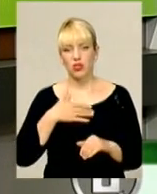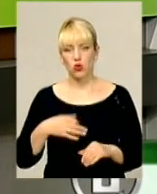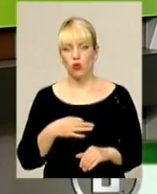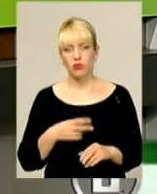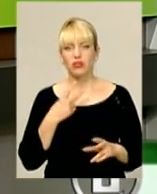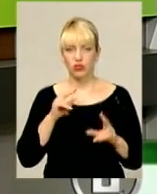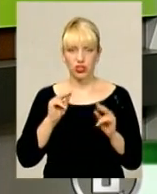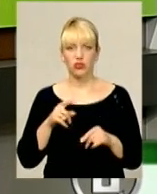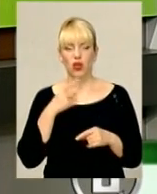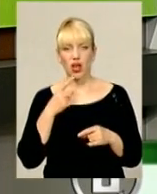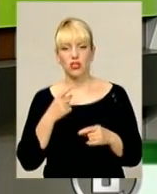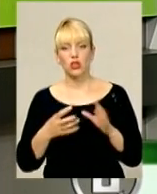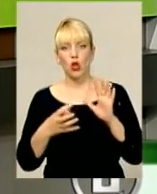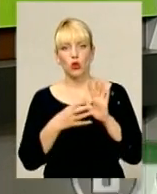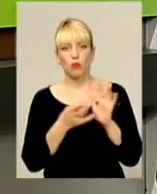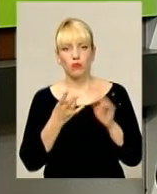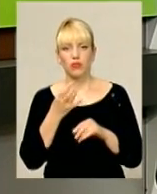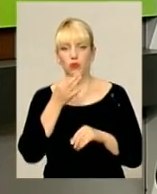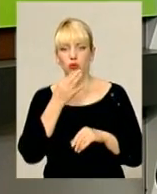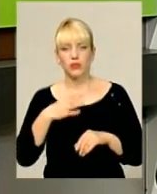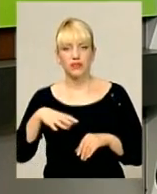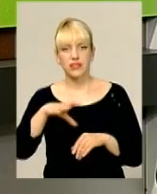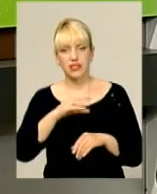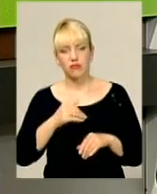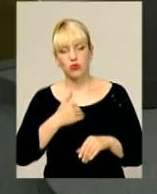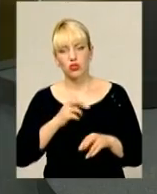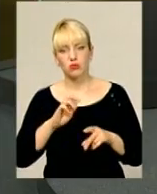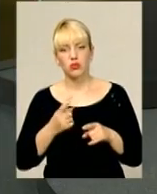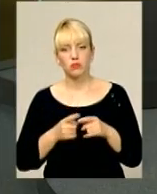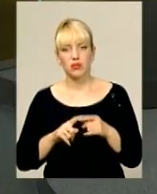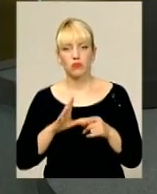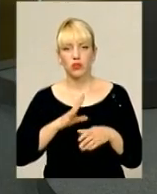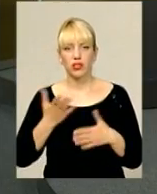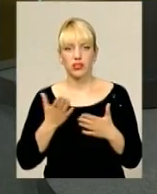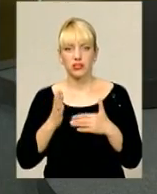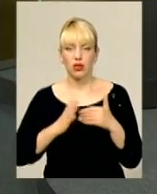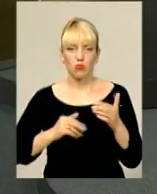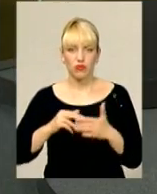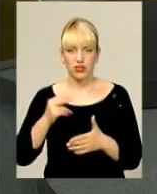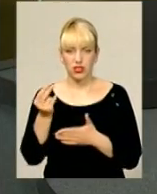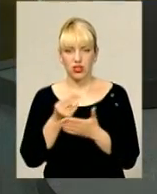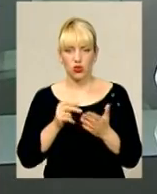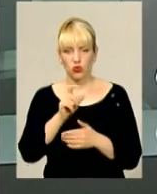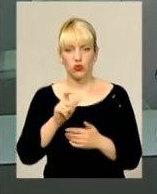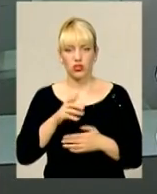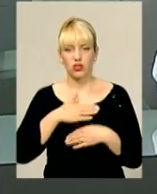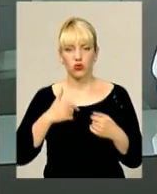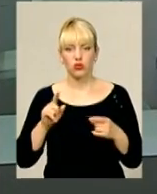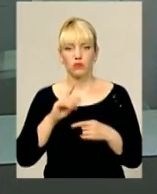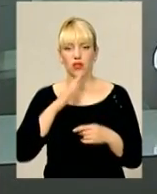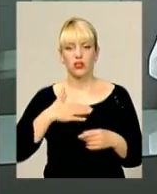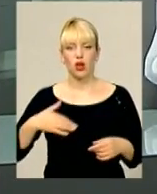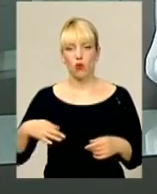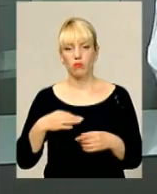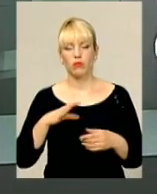кажучи, так, логотип має подобатися всім. Хотілося б, щоб це були якісь професійні художники, тому що не хочеться, щоб наша